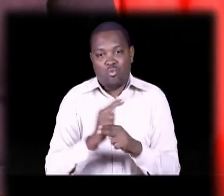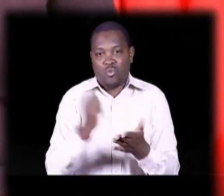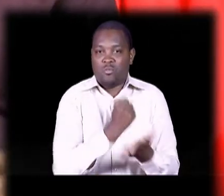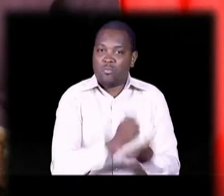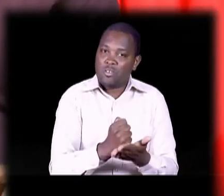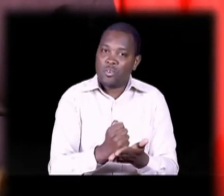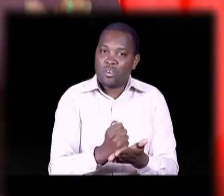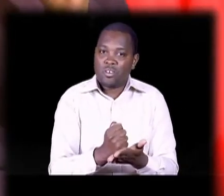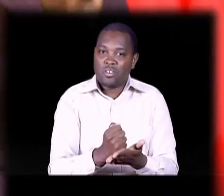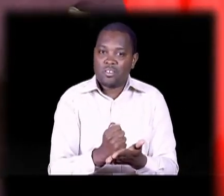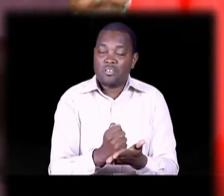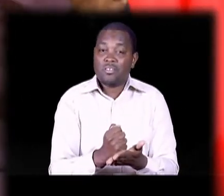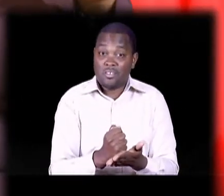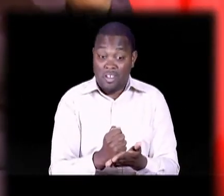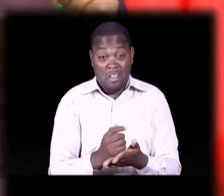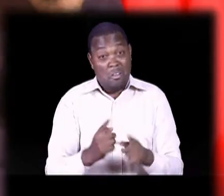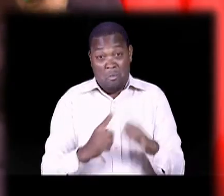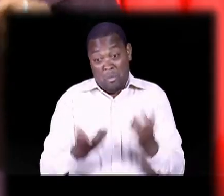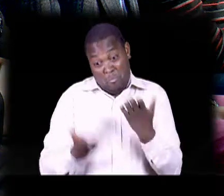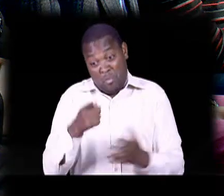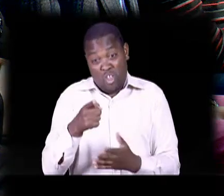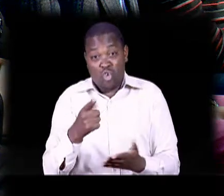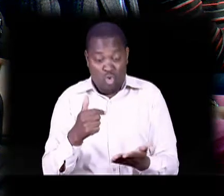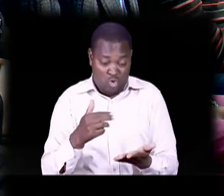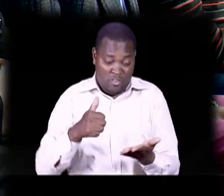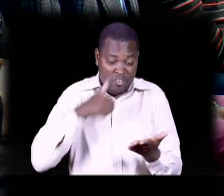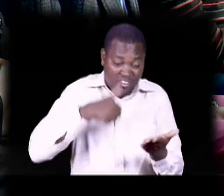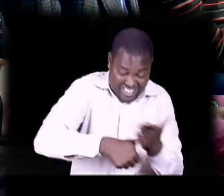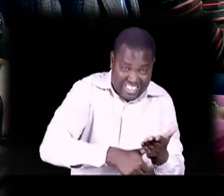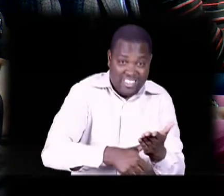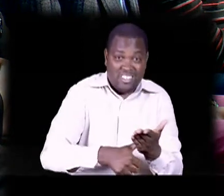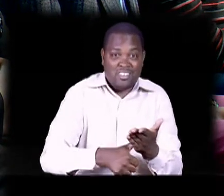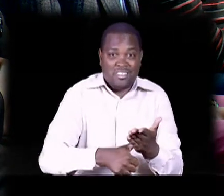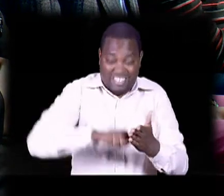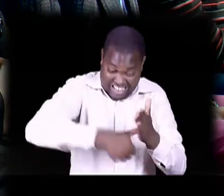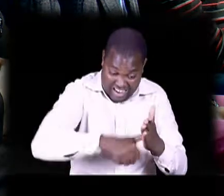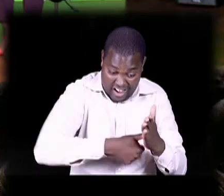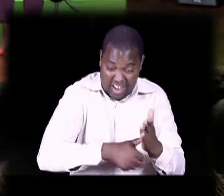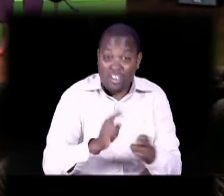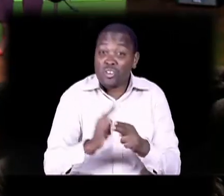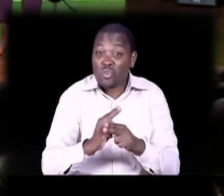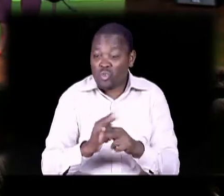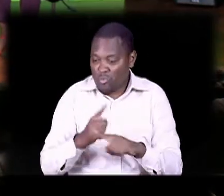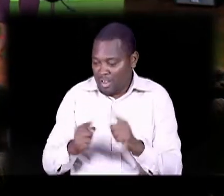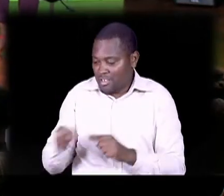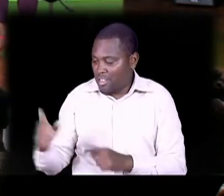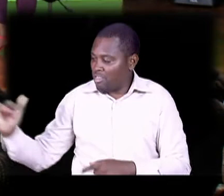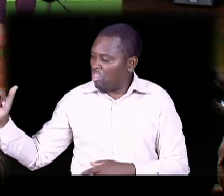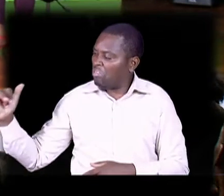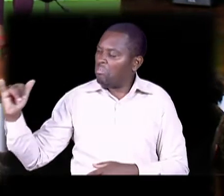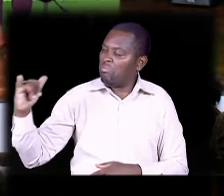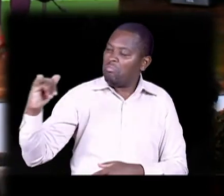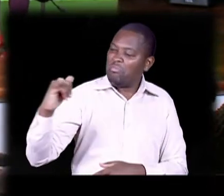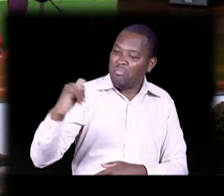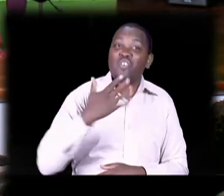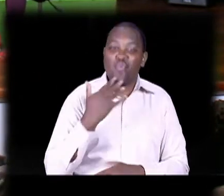Jona passport Lakini usijokawa umetumia ID kujia ndikisha Kwa vile juzu umetoka Dubai Wataka kutuonyesho Watoka Dubai Ujena passport